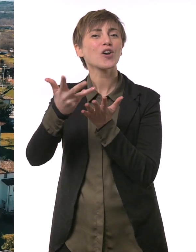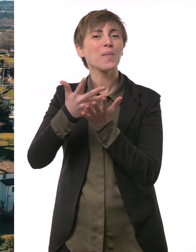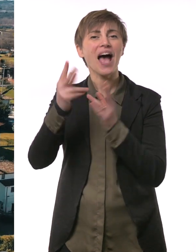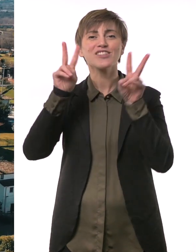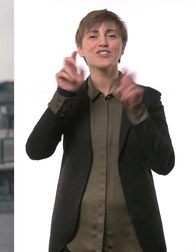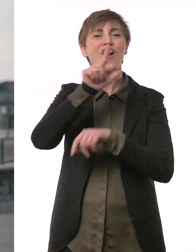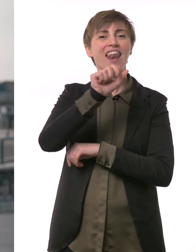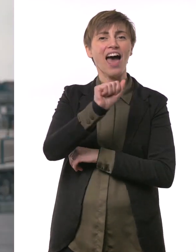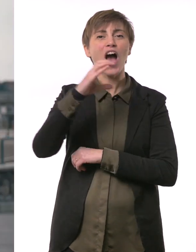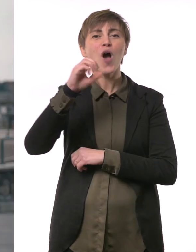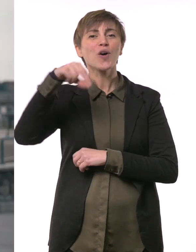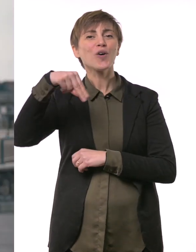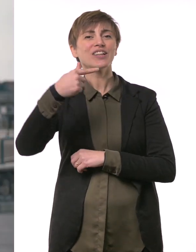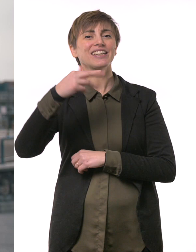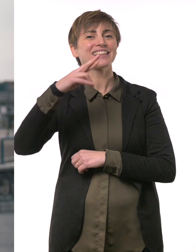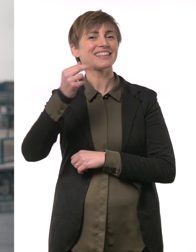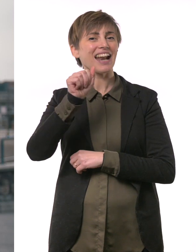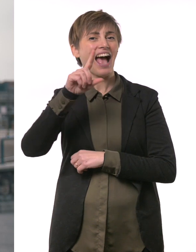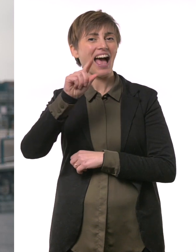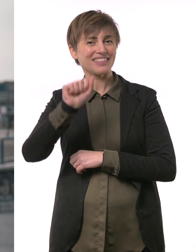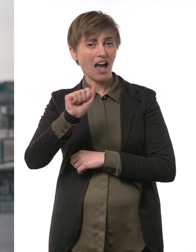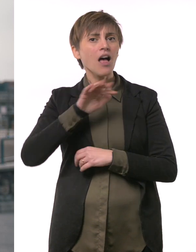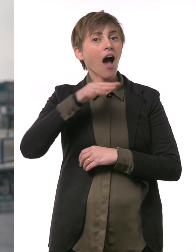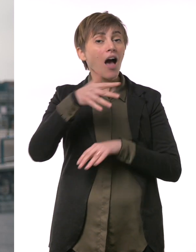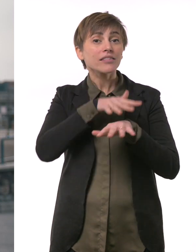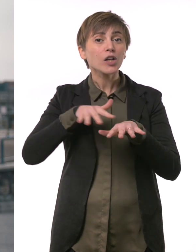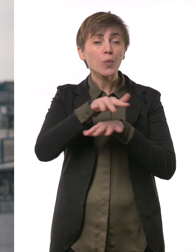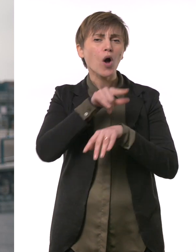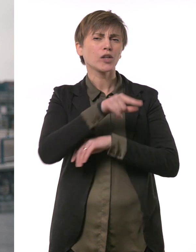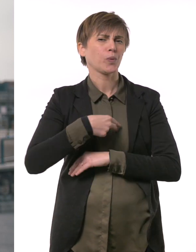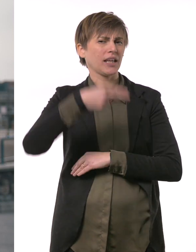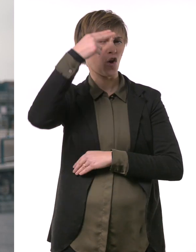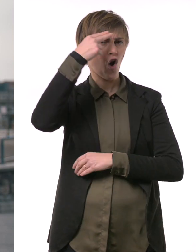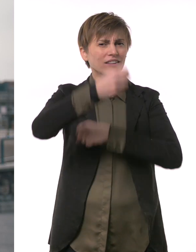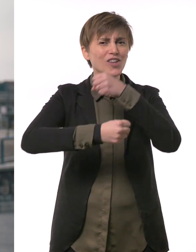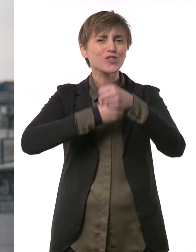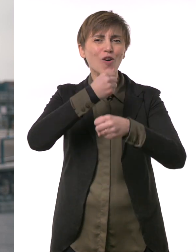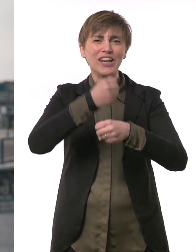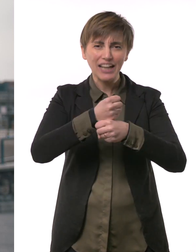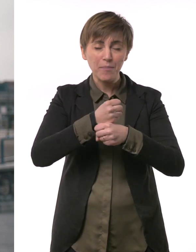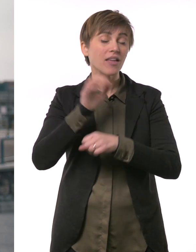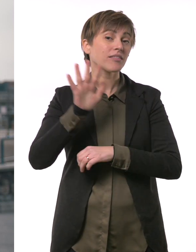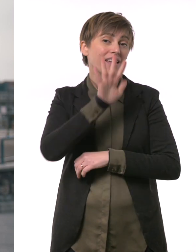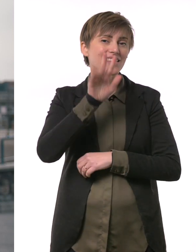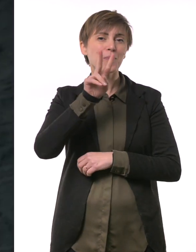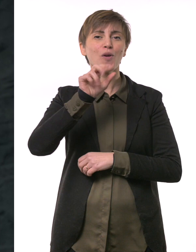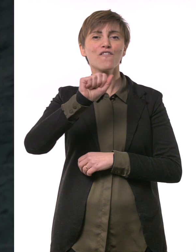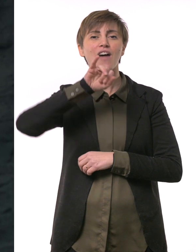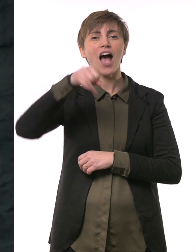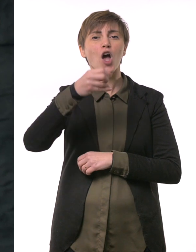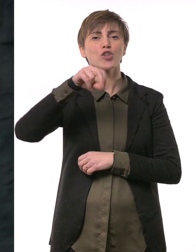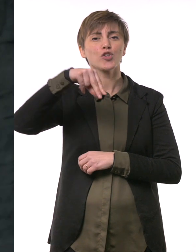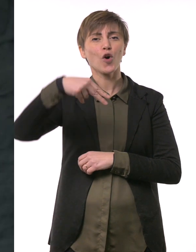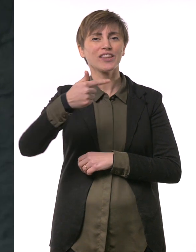Contrada. Altri luoghi rievocati storicamente nelle sue opere sono ad esempio il Vaillant dell'Ultima Valle